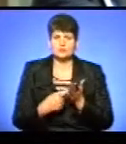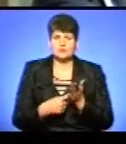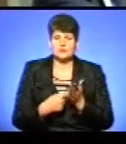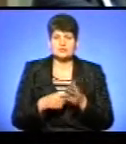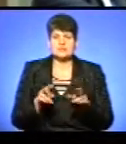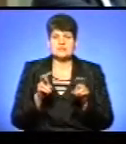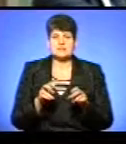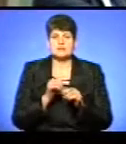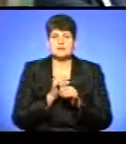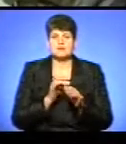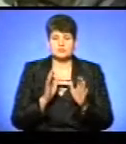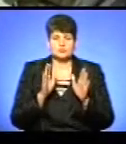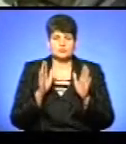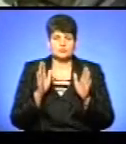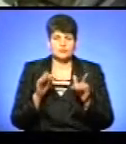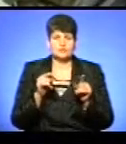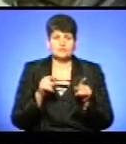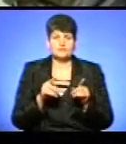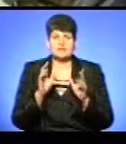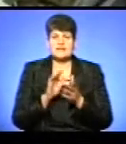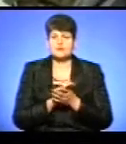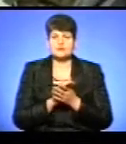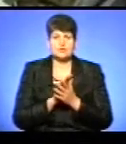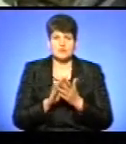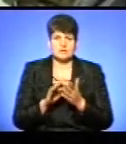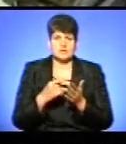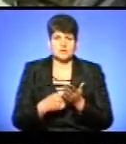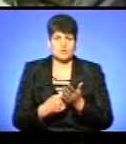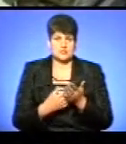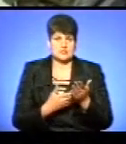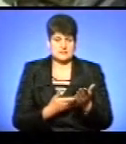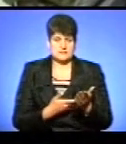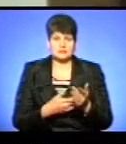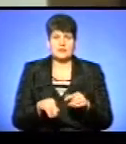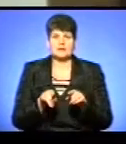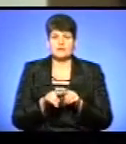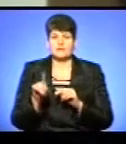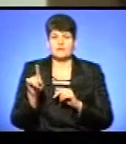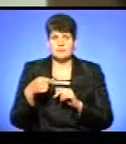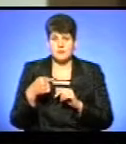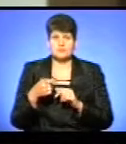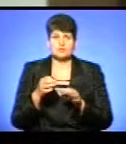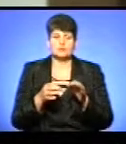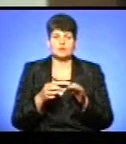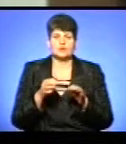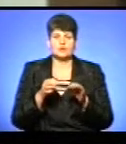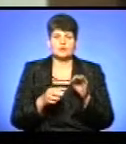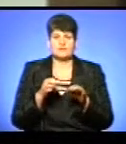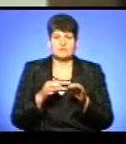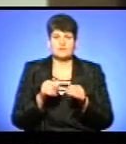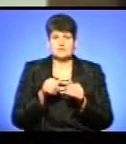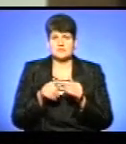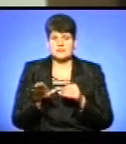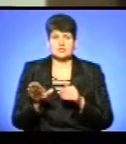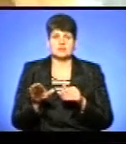засідання не може відбутися, бо вони не ознайомлені з речовими доказами. Також вимагав, аби судову залу залишили журналісти